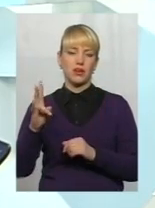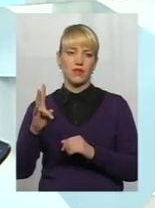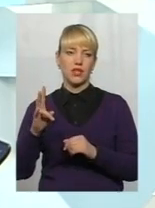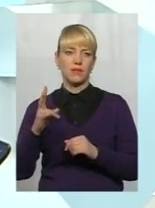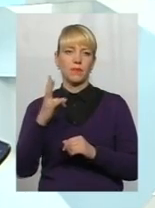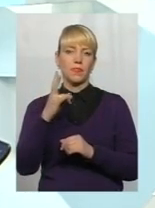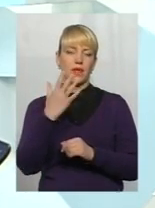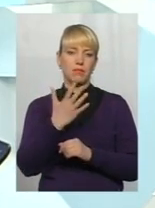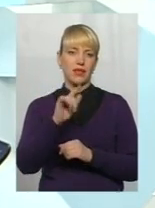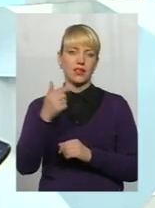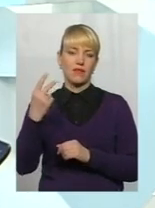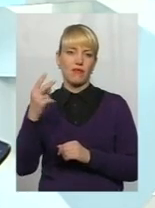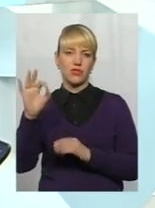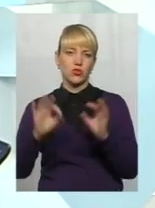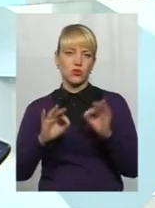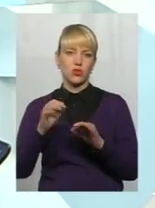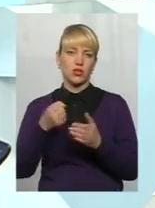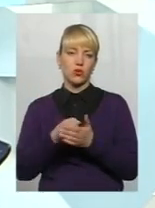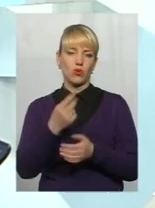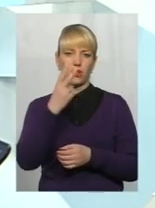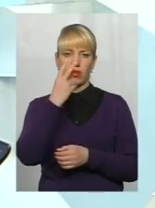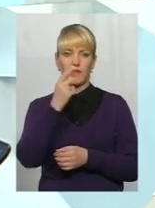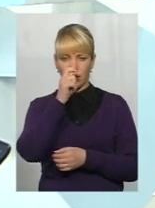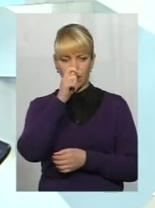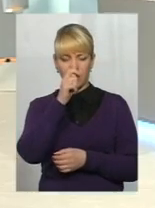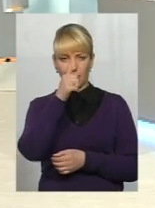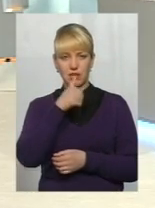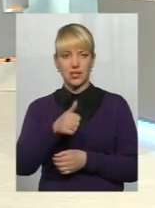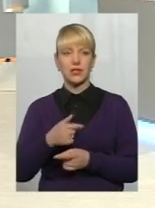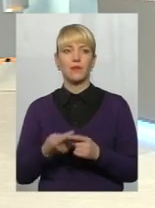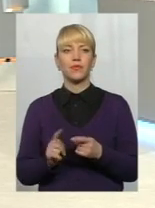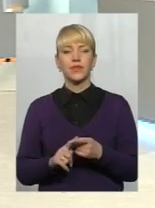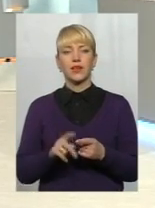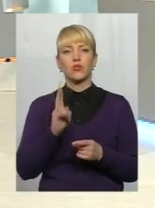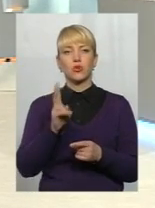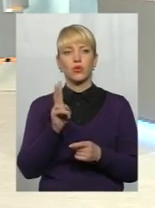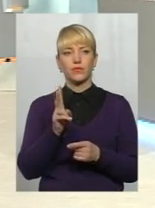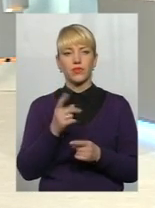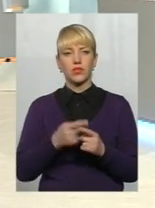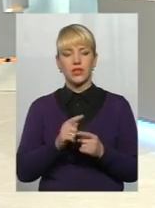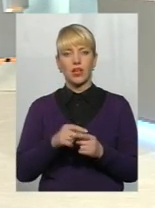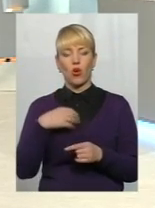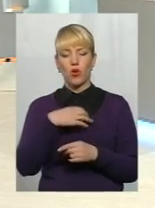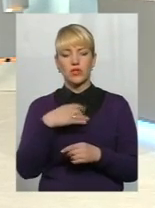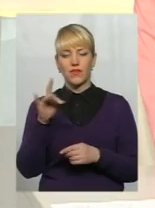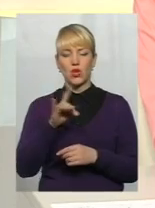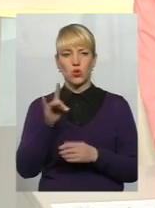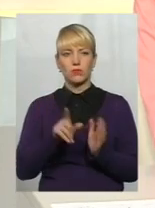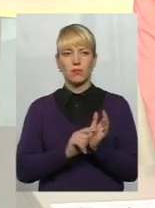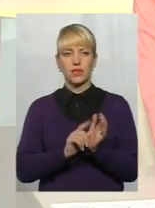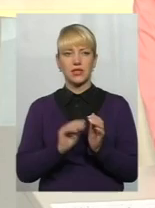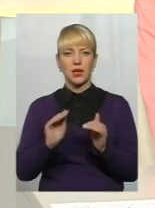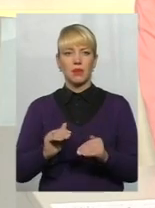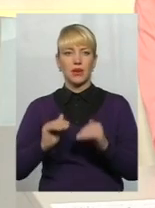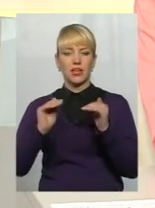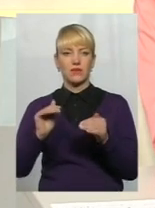тобто 5,2% до квітня місяця. А ті, які в тих, яких основний розмір пенсії перевищує